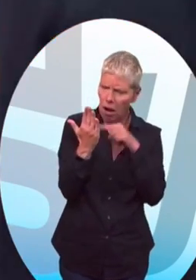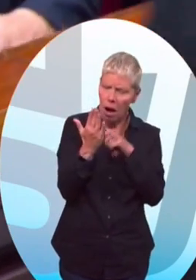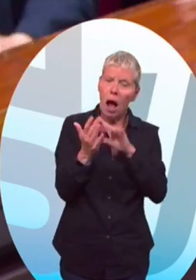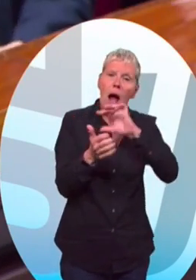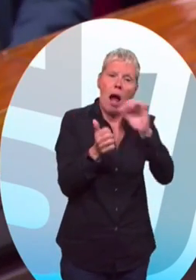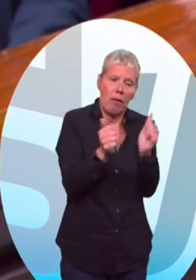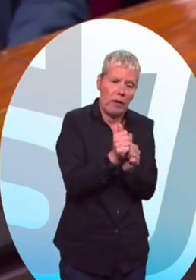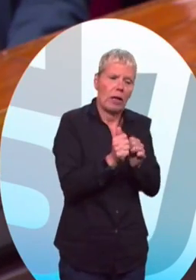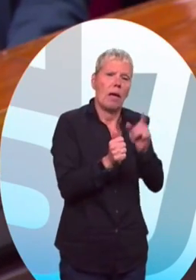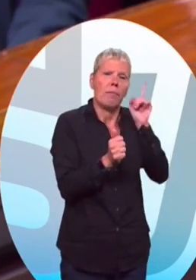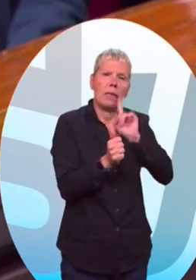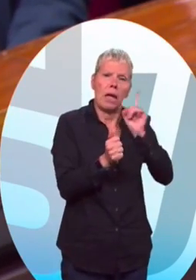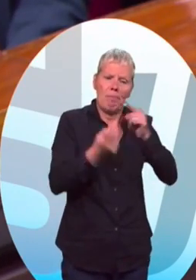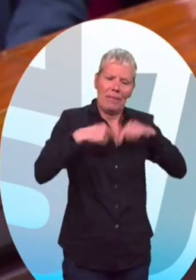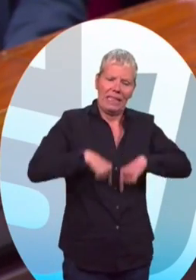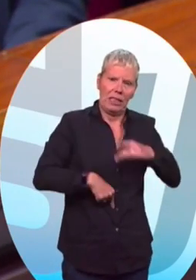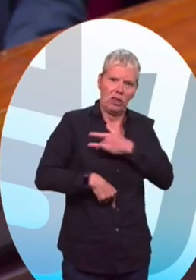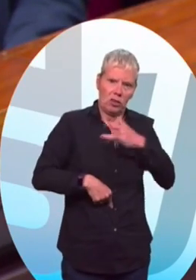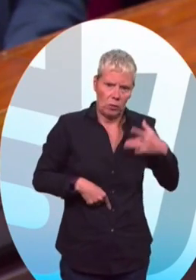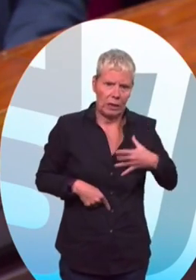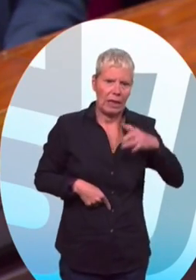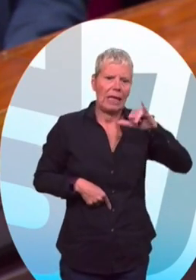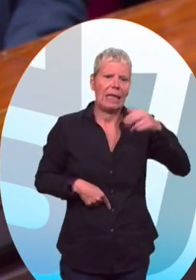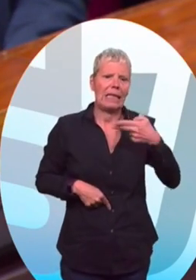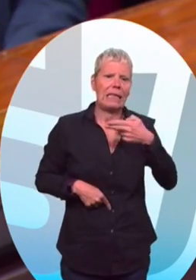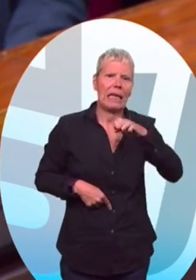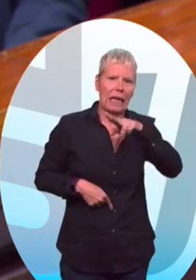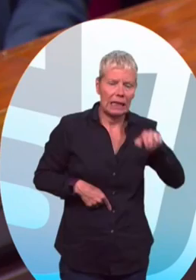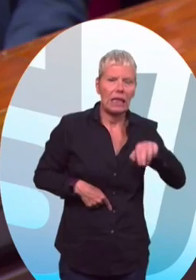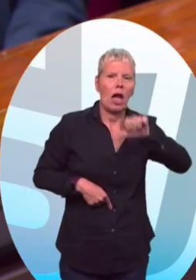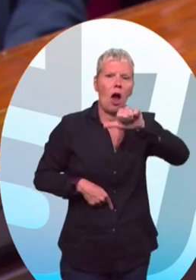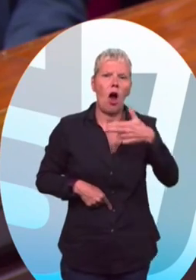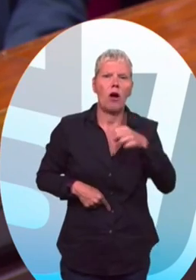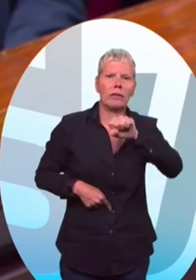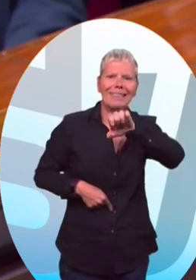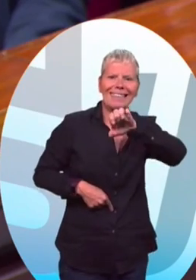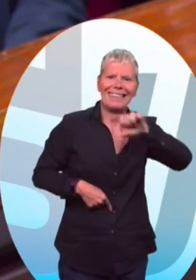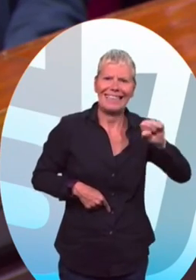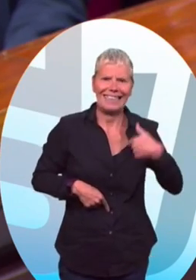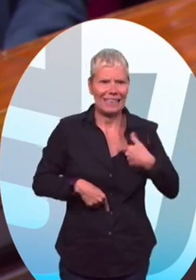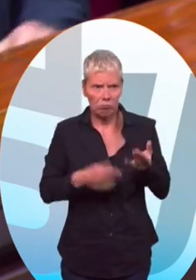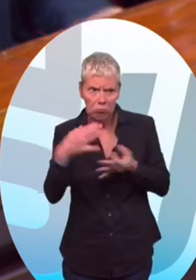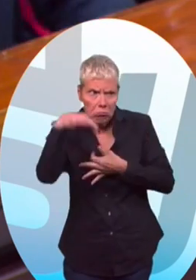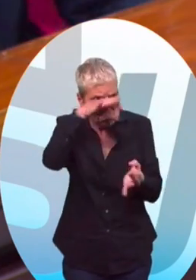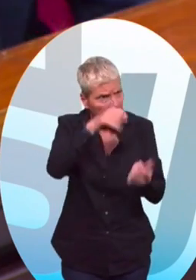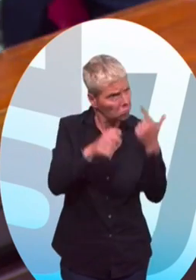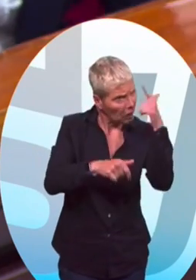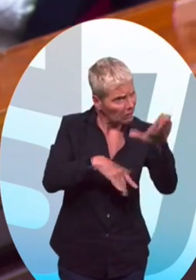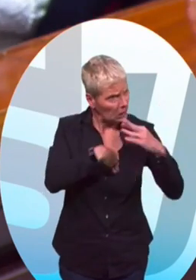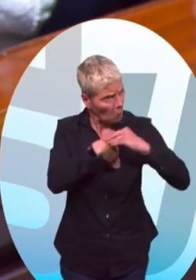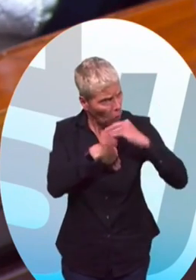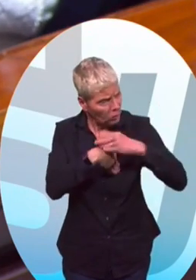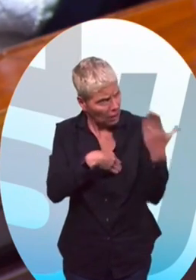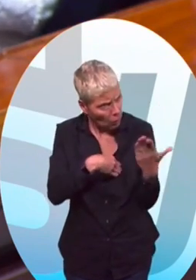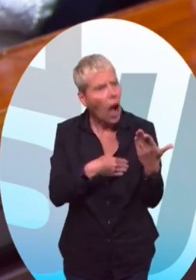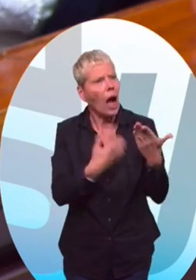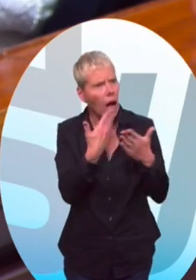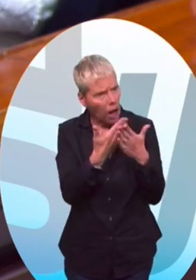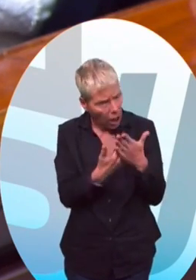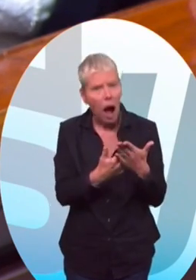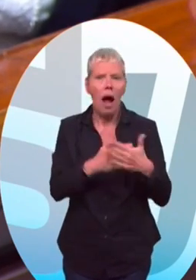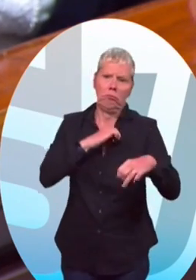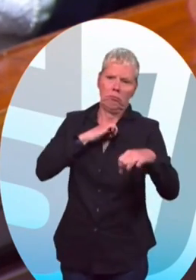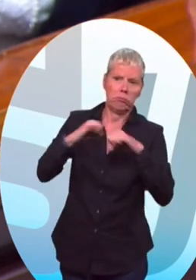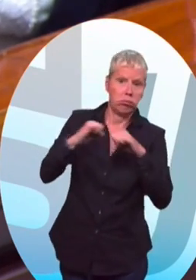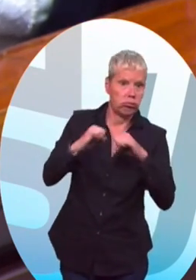la ministre de la Santé l'INERIS et l'ANSES pour avoir leurs recommandations qui, évidemment, nous mettrons en oeuvre sur des éventuels prélèvements